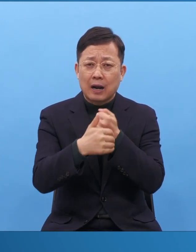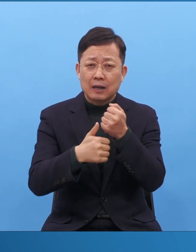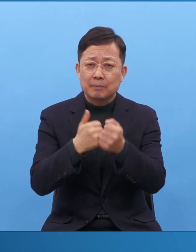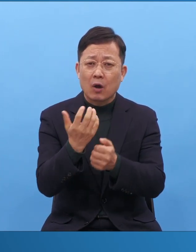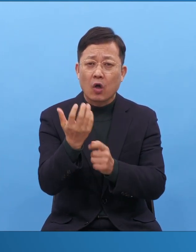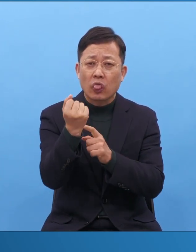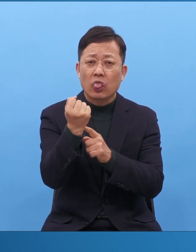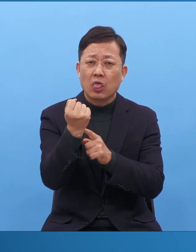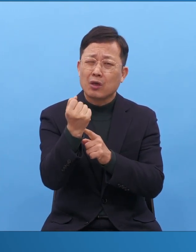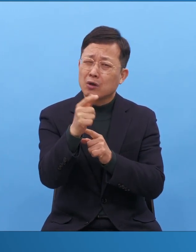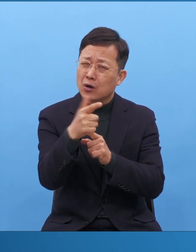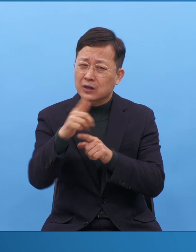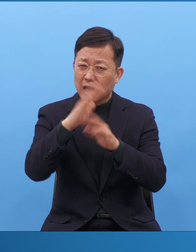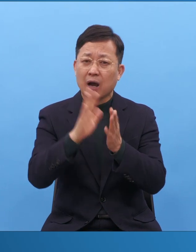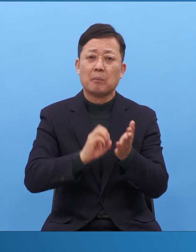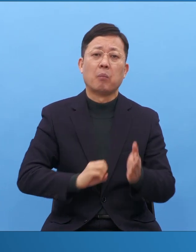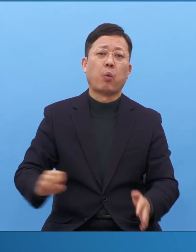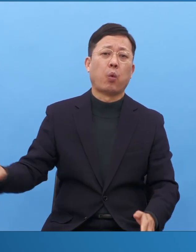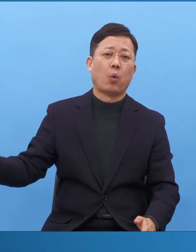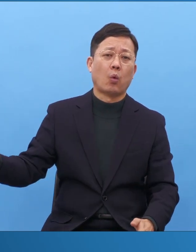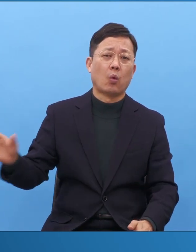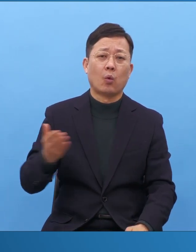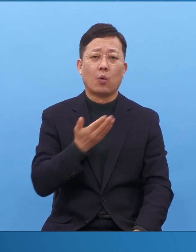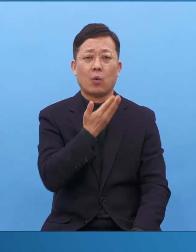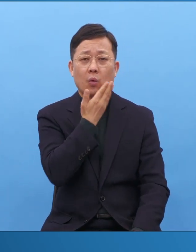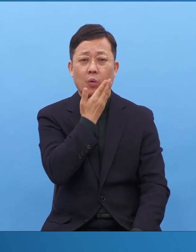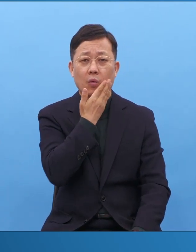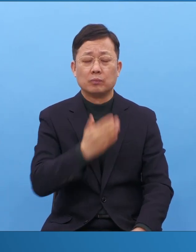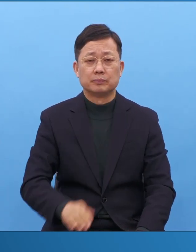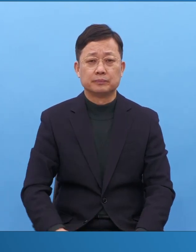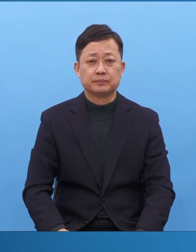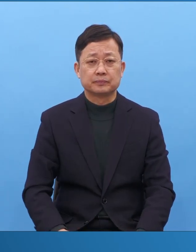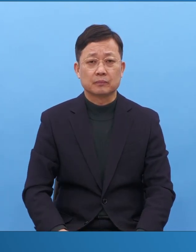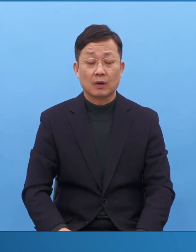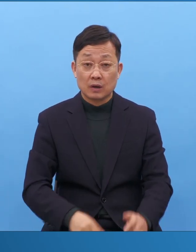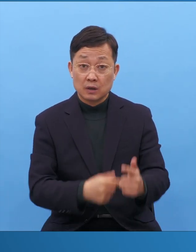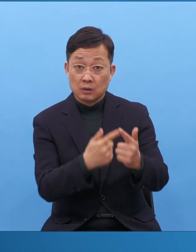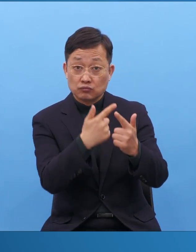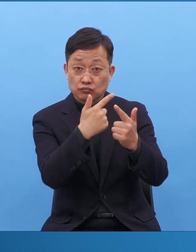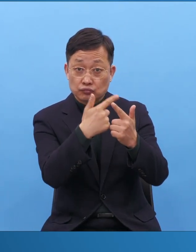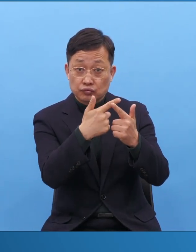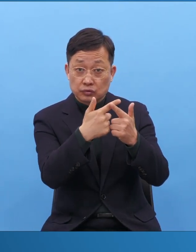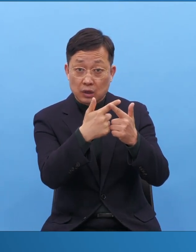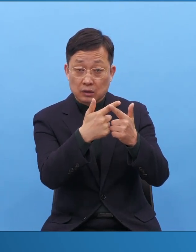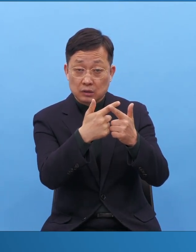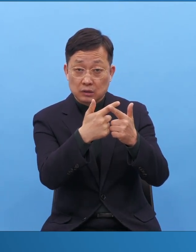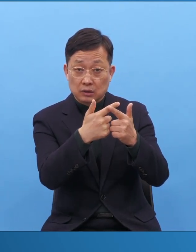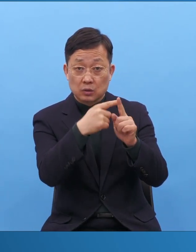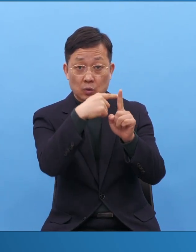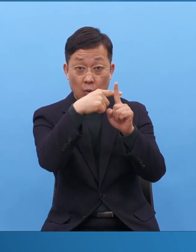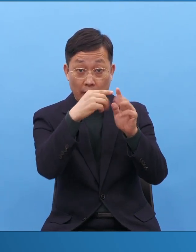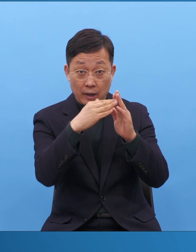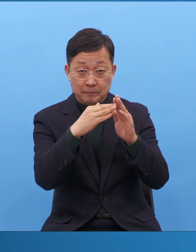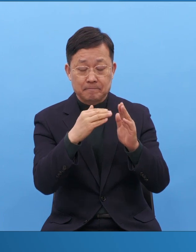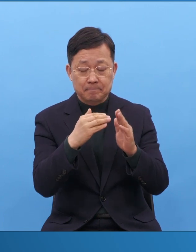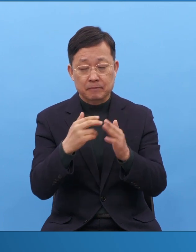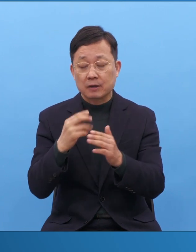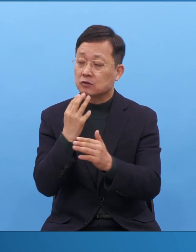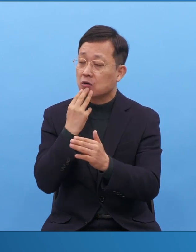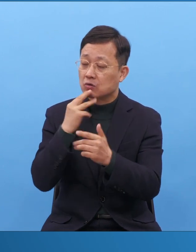저도 이렇게 부산, 서울 교회 장로님들 이렇게 보면 항상 참석하는 사람들도 있어요. 그리고